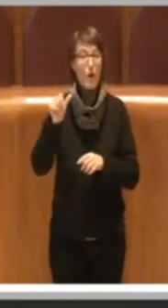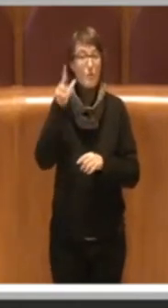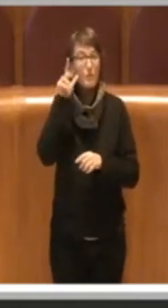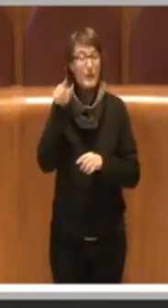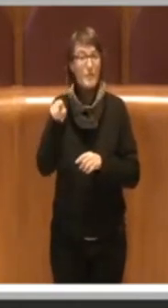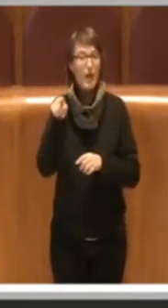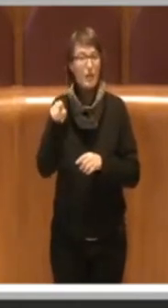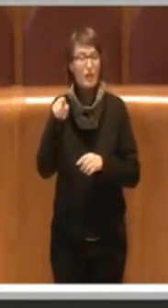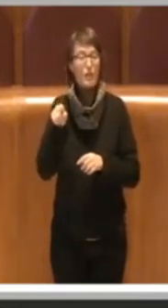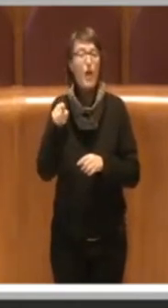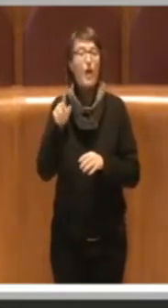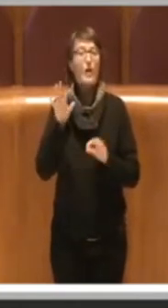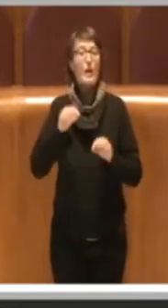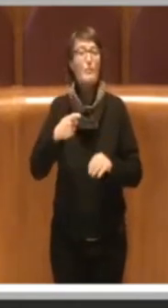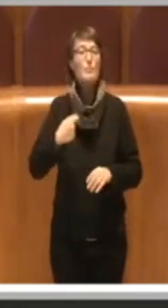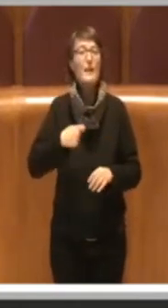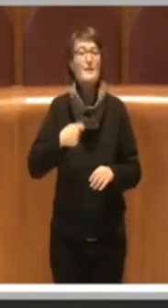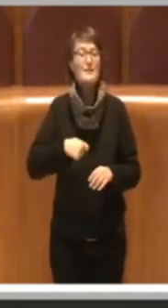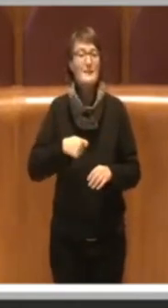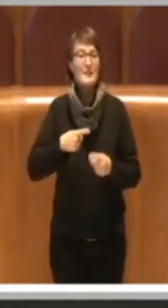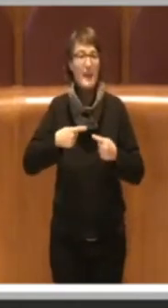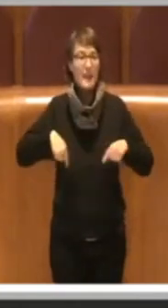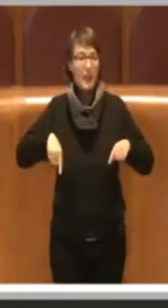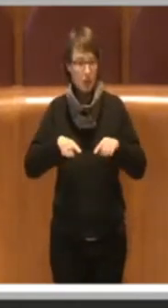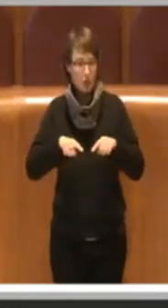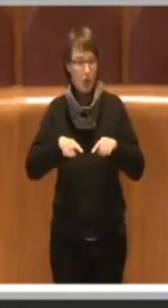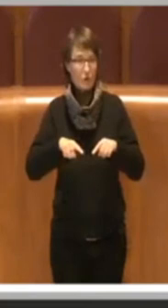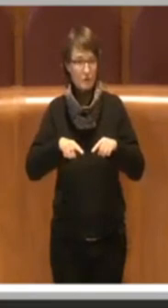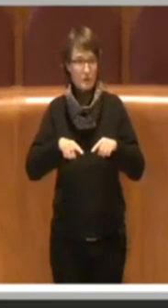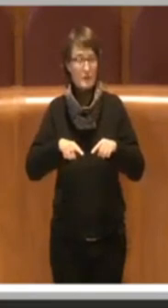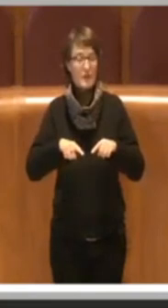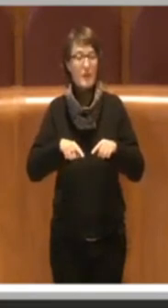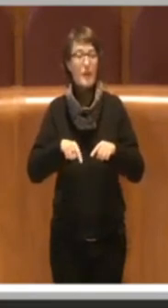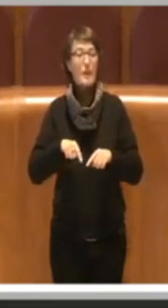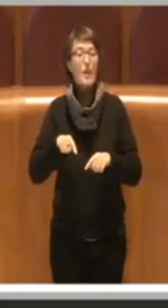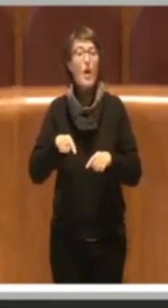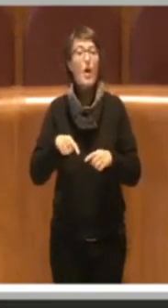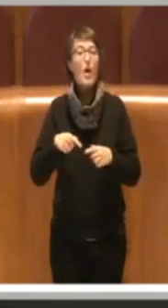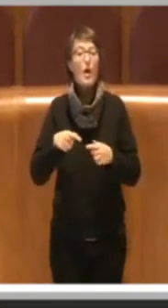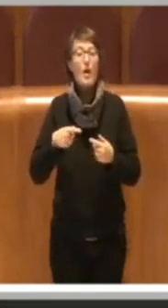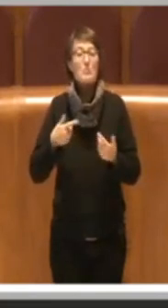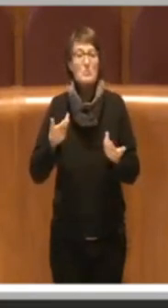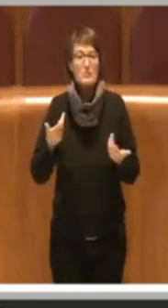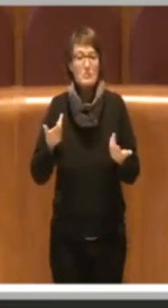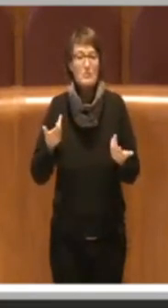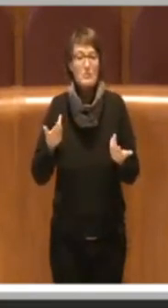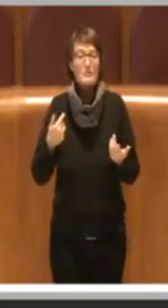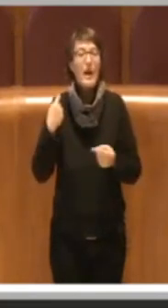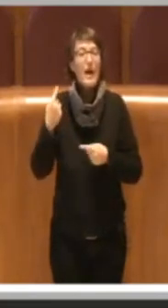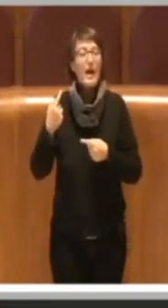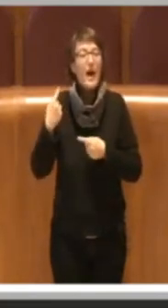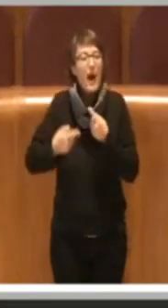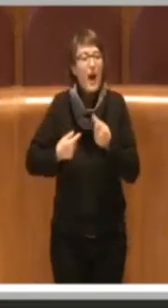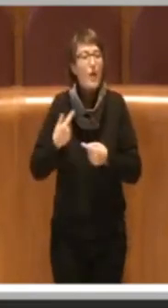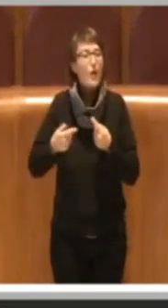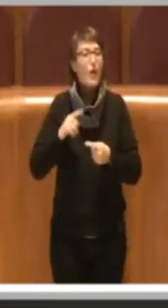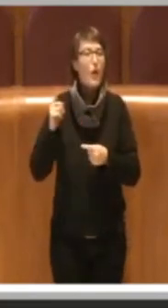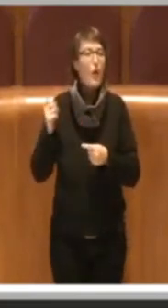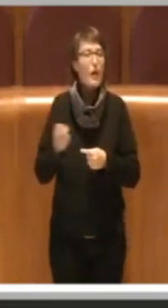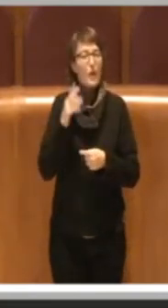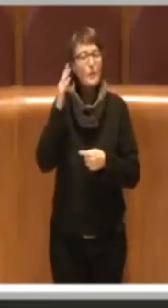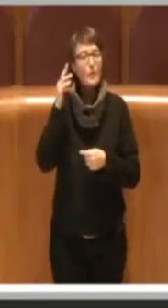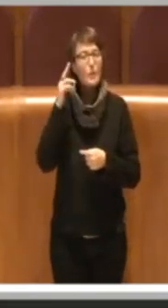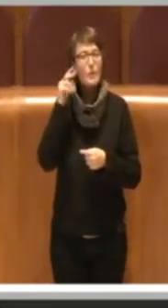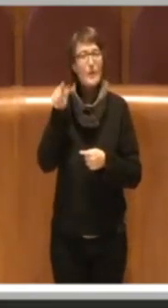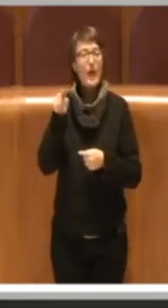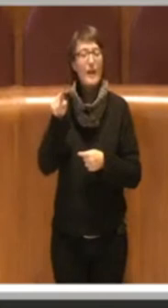tutti apprezzata e ancora oggi ricordata per la severa imparzialità con cui presiedeva i lavori della Camera. Il